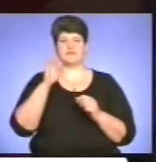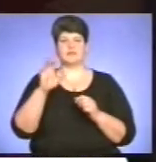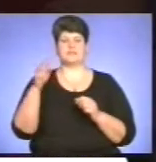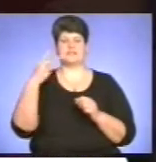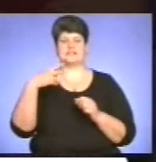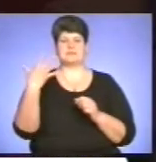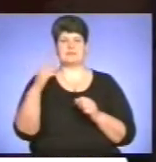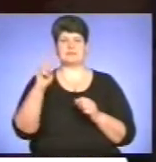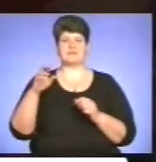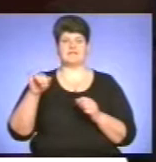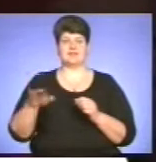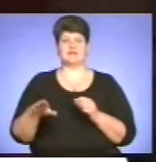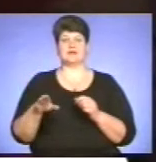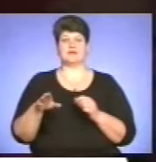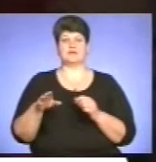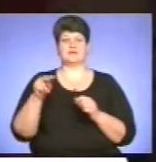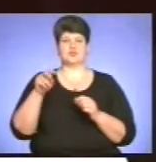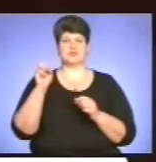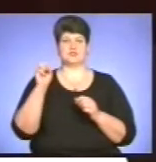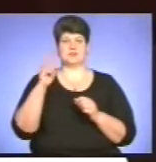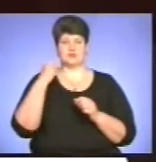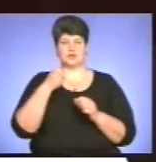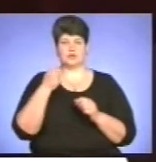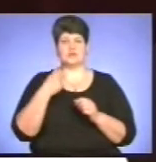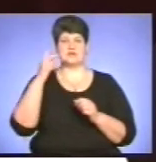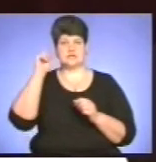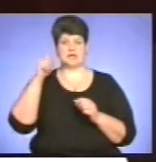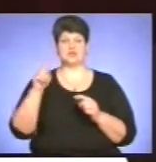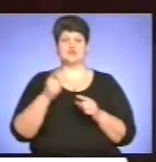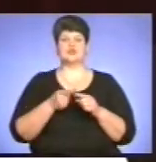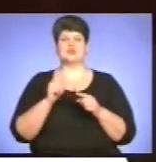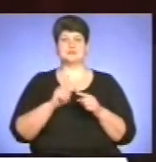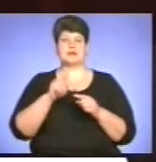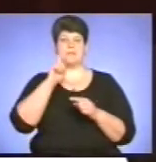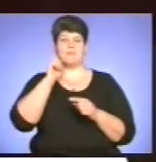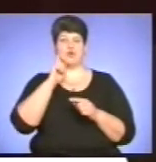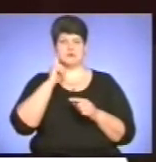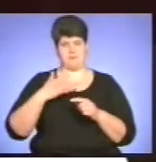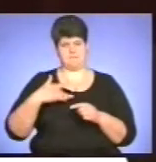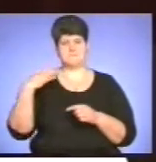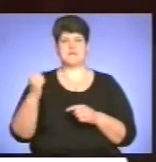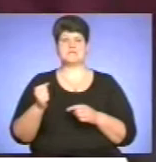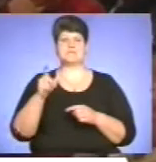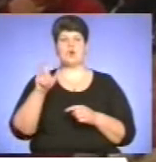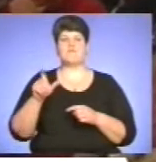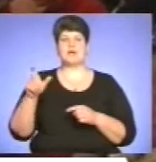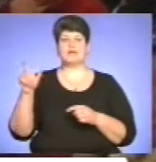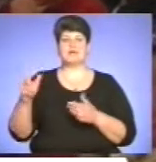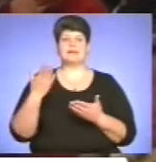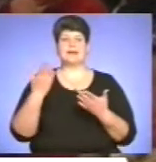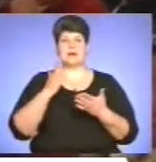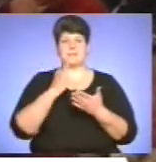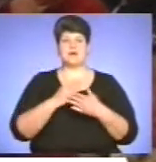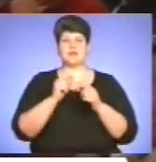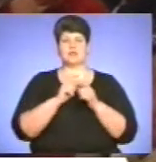квіття 2013 року. Много знаю, що це молода принципова людина, яка має вже й